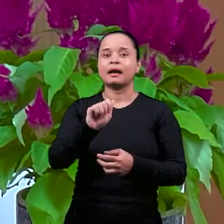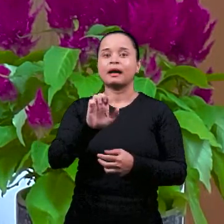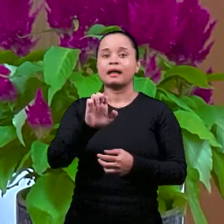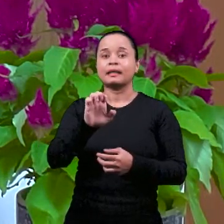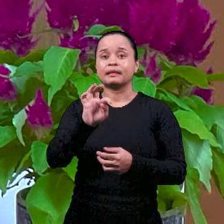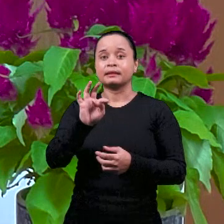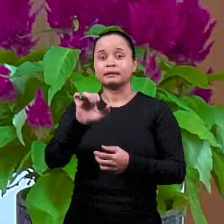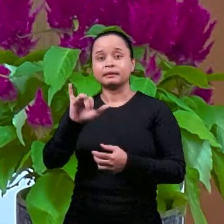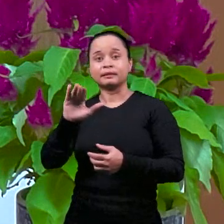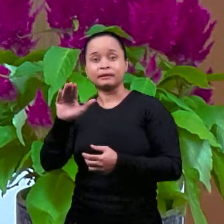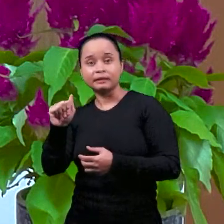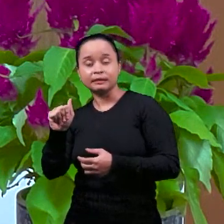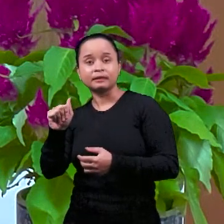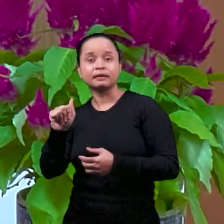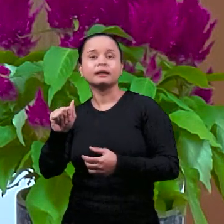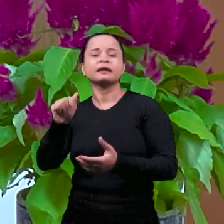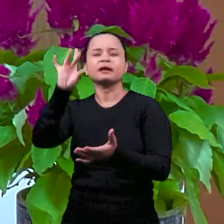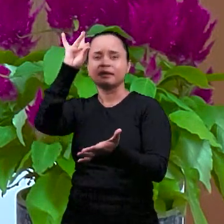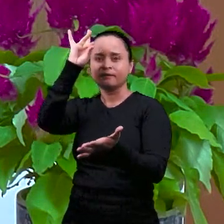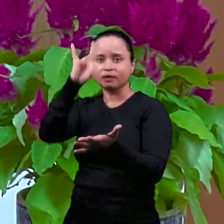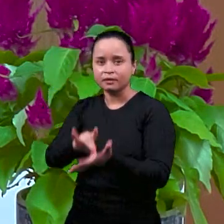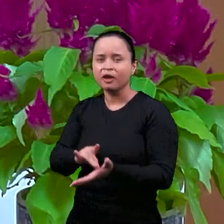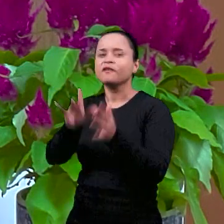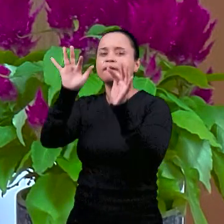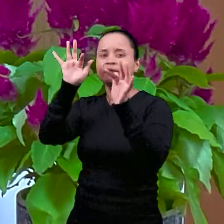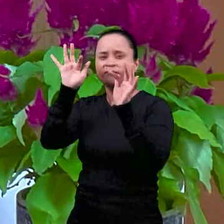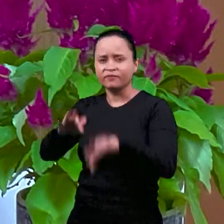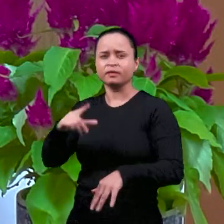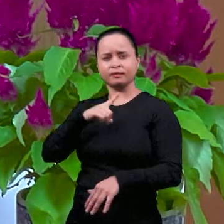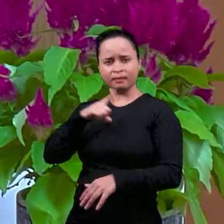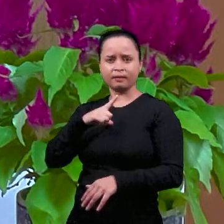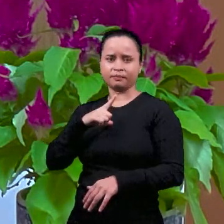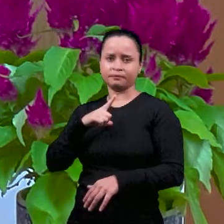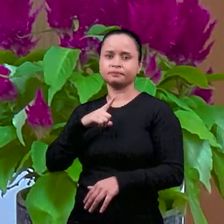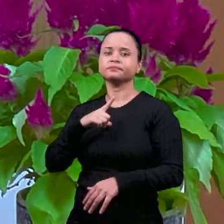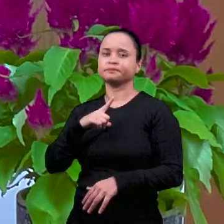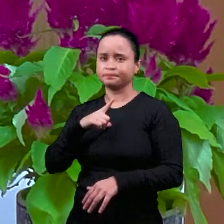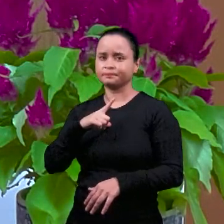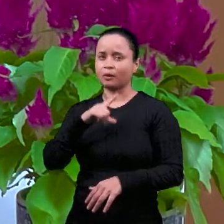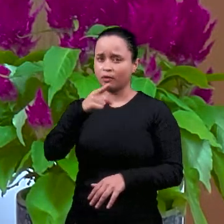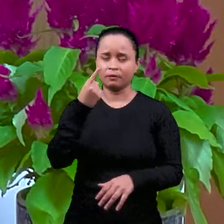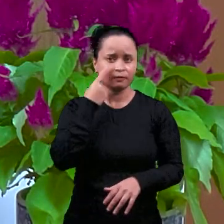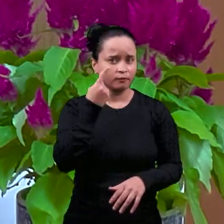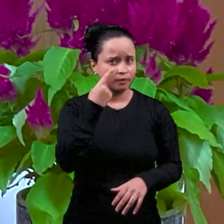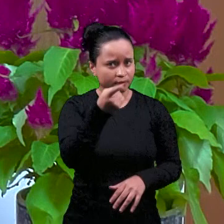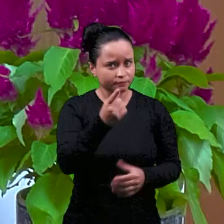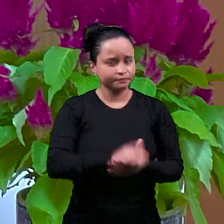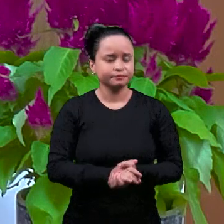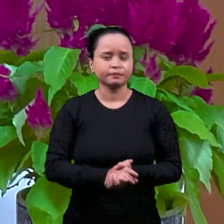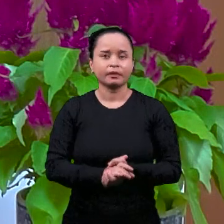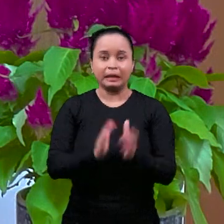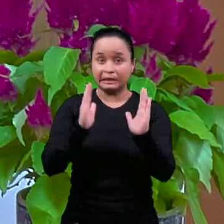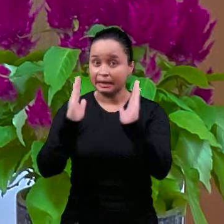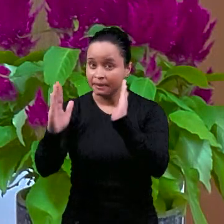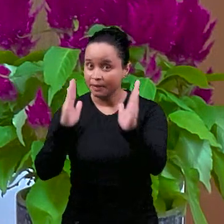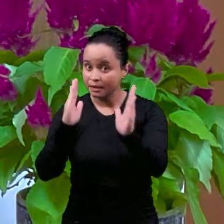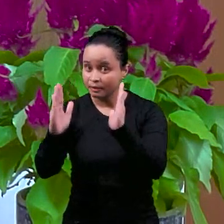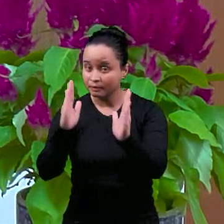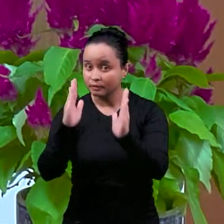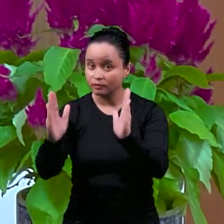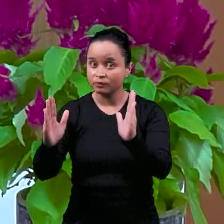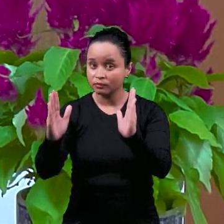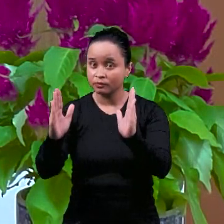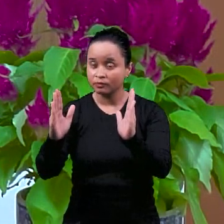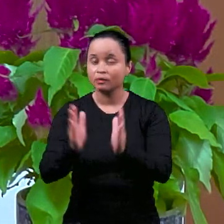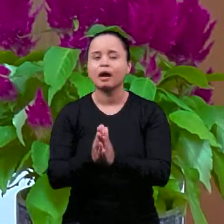Это истина тоже ограничена, у которой был конец. Итак, вы видите, что в тот